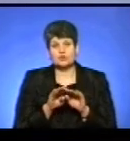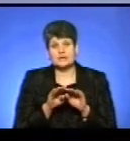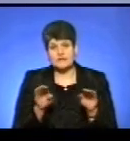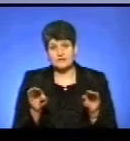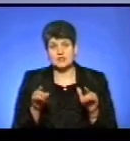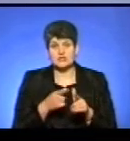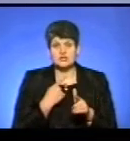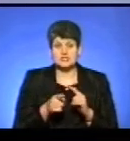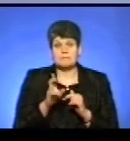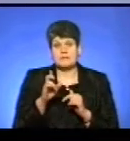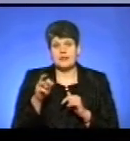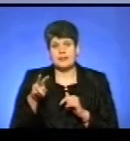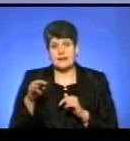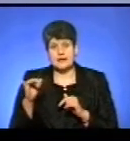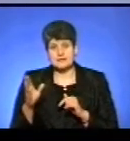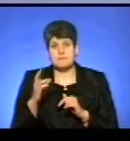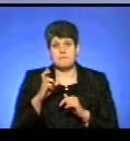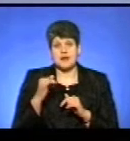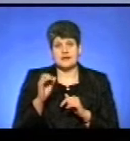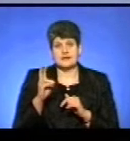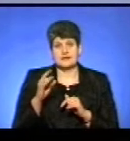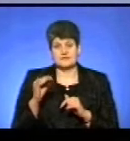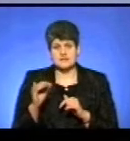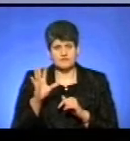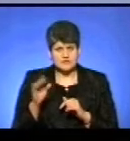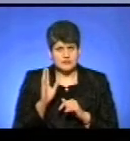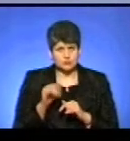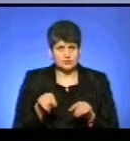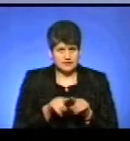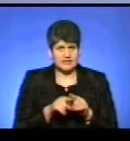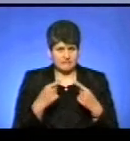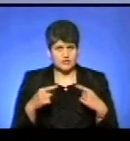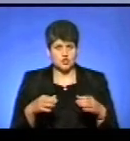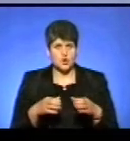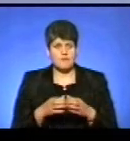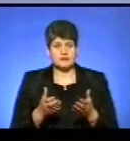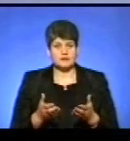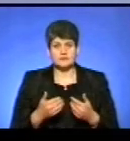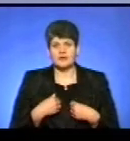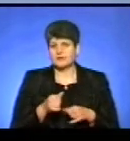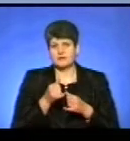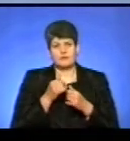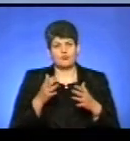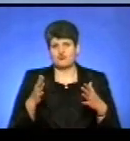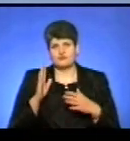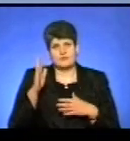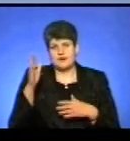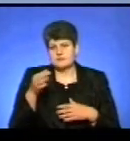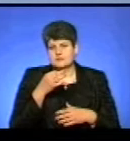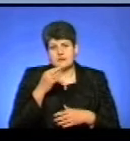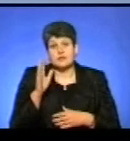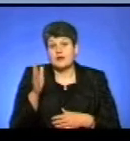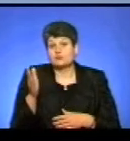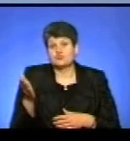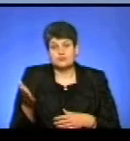з Білецькою, чи з цією ж Байковецькою, все буде так, як в інших громадах. Ну, я не можу так вам наперед сказати, як воно все